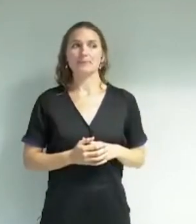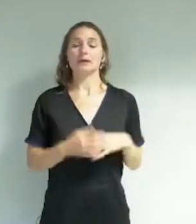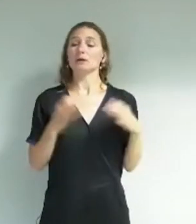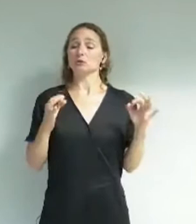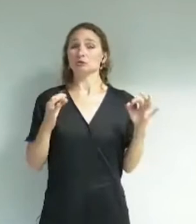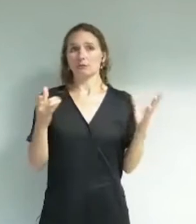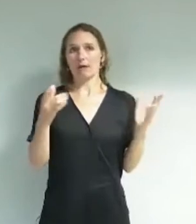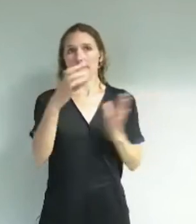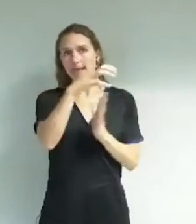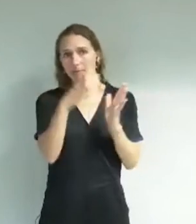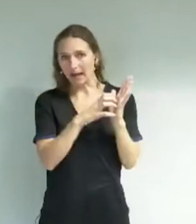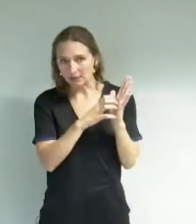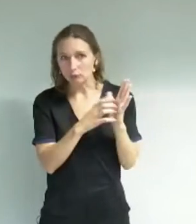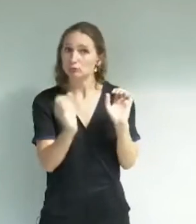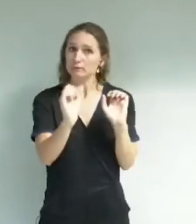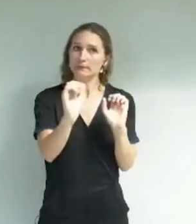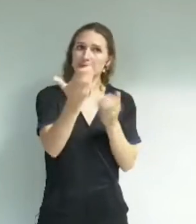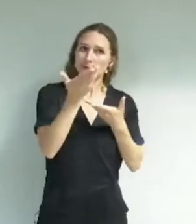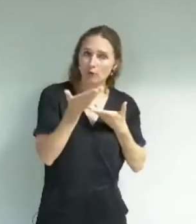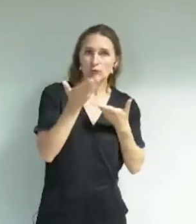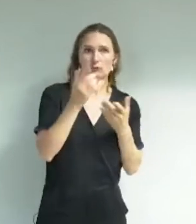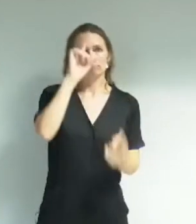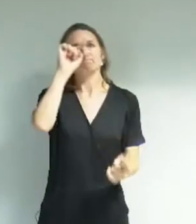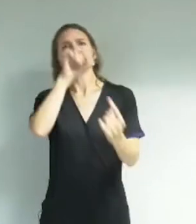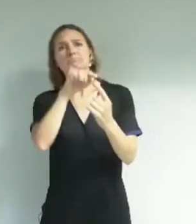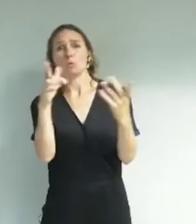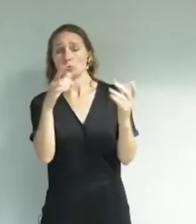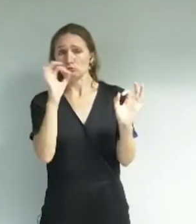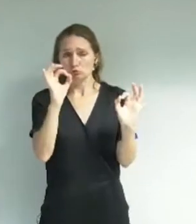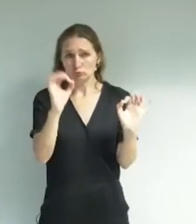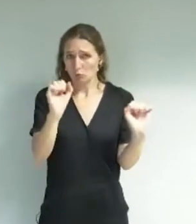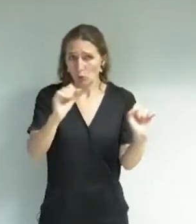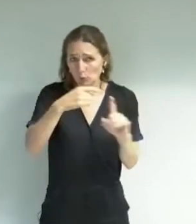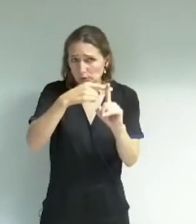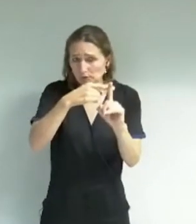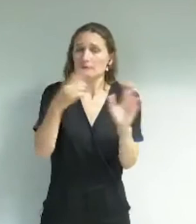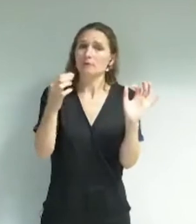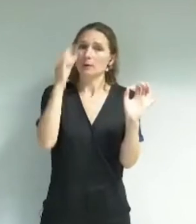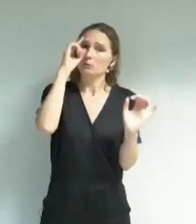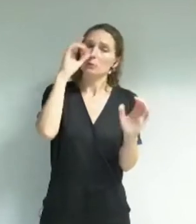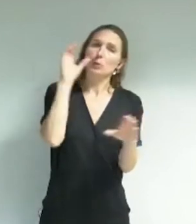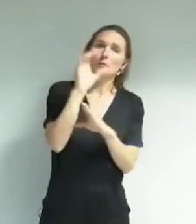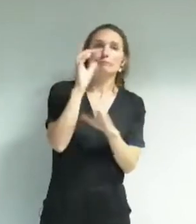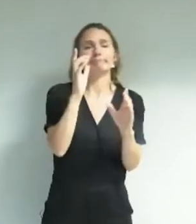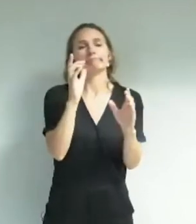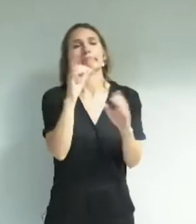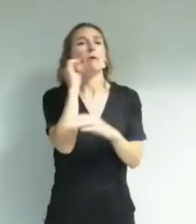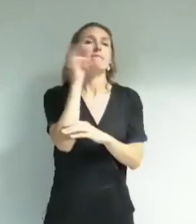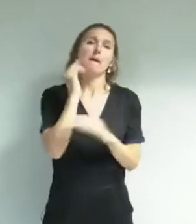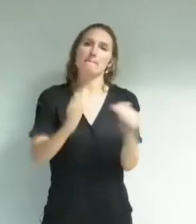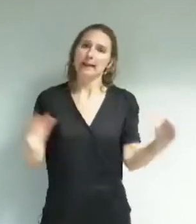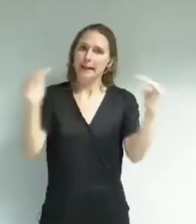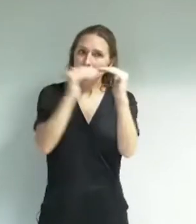cadre, vous nous présentez vos intentions qui sont louables, qui peut être contre l'égalité femmes-hommes, la culture pour toutes et tous, la transition